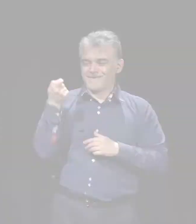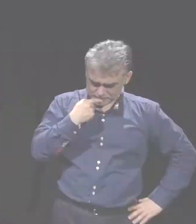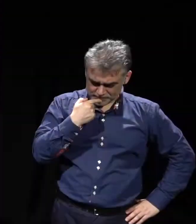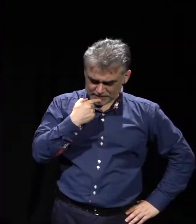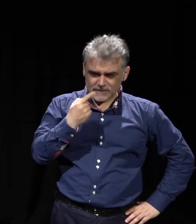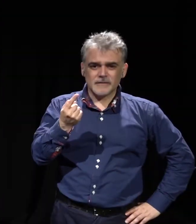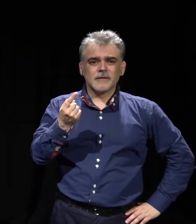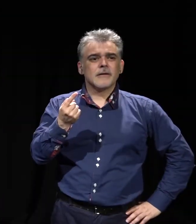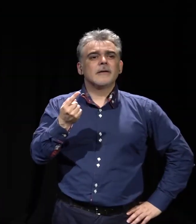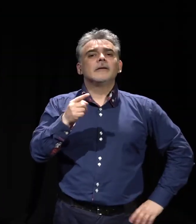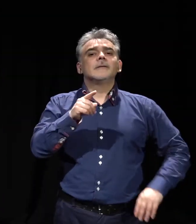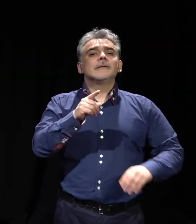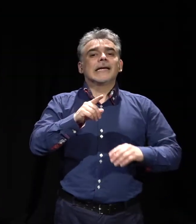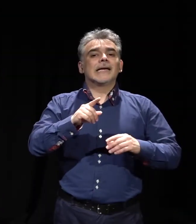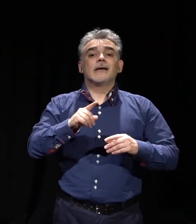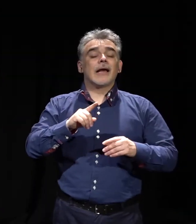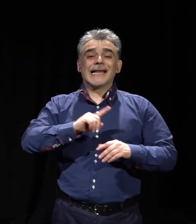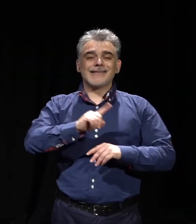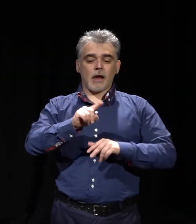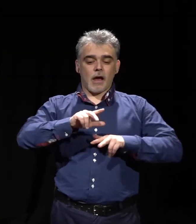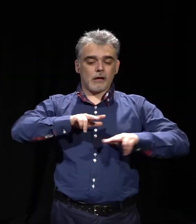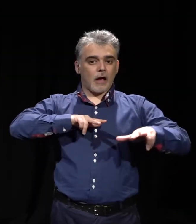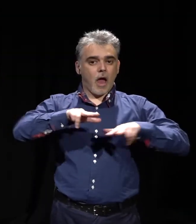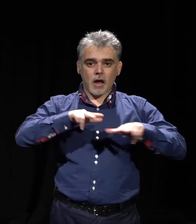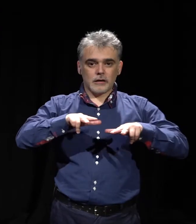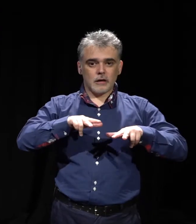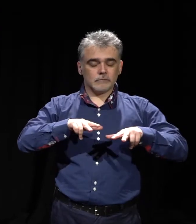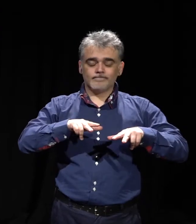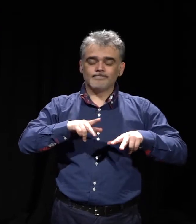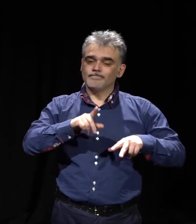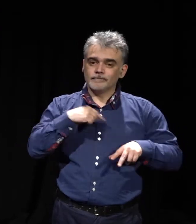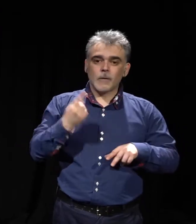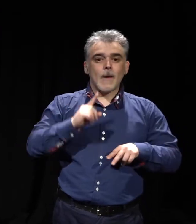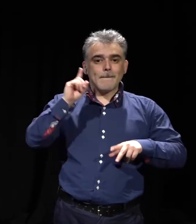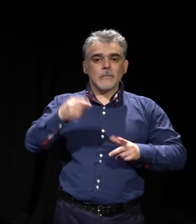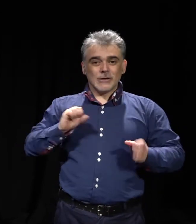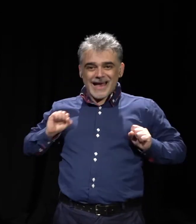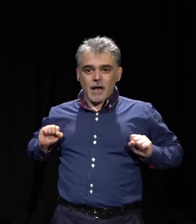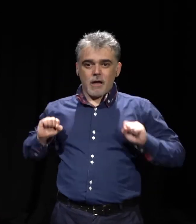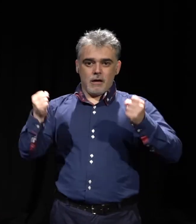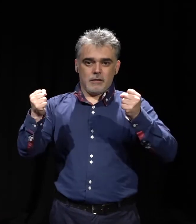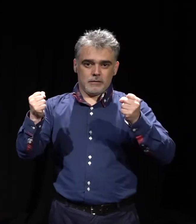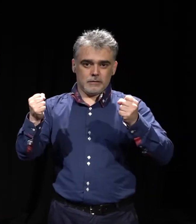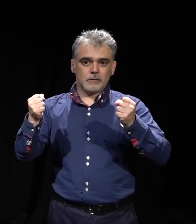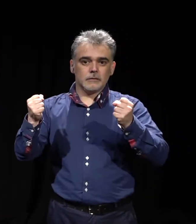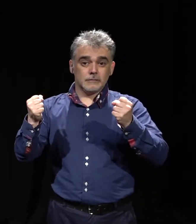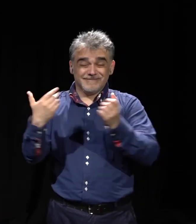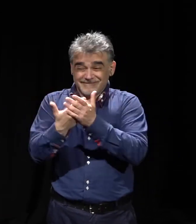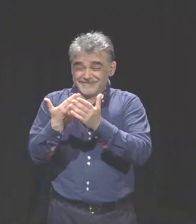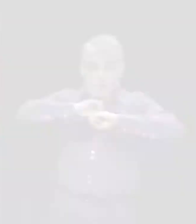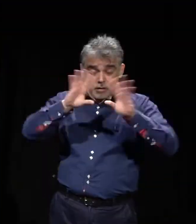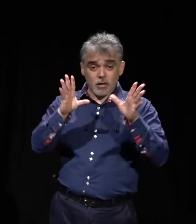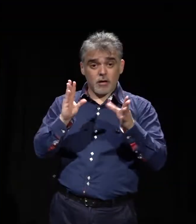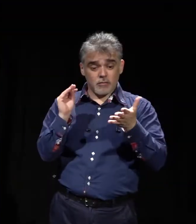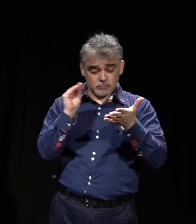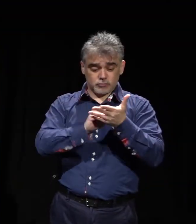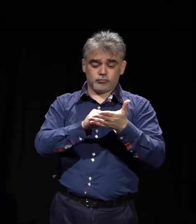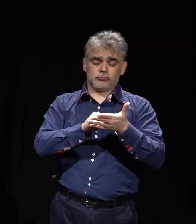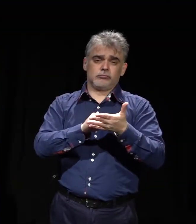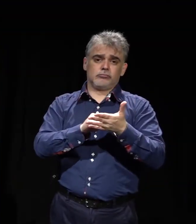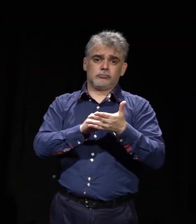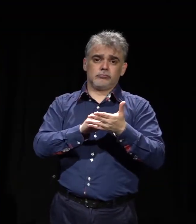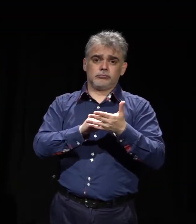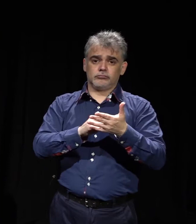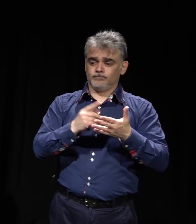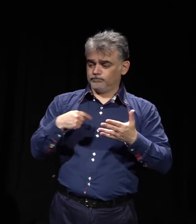Institutionen Nicht reagieren, sondern agieren. Und das ist etwas, was ganz, ganz wichtig ist. Wenn wir